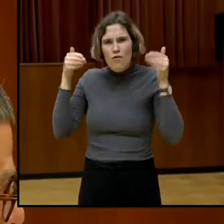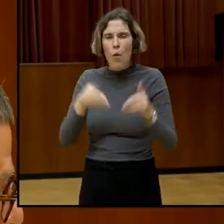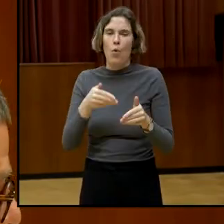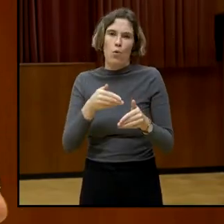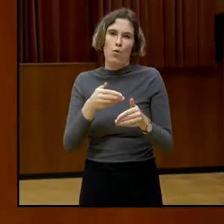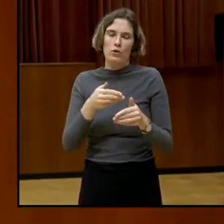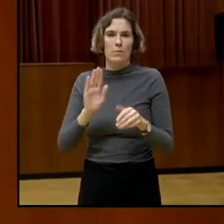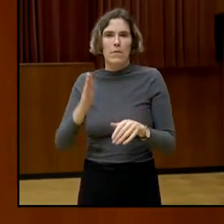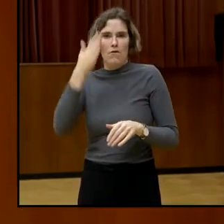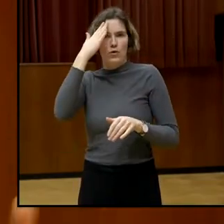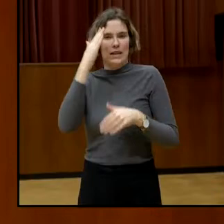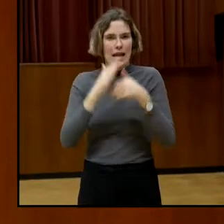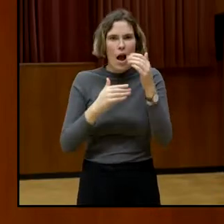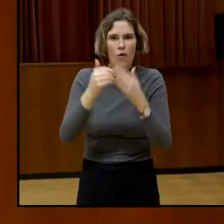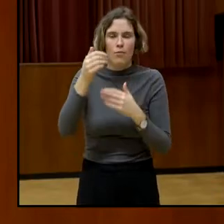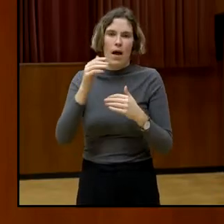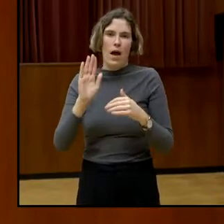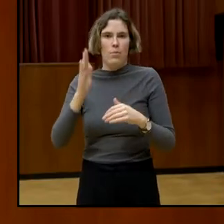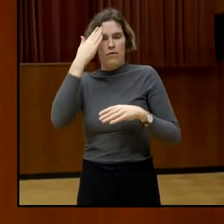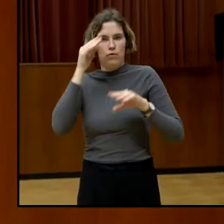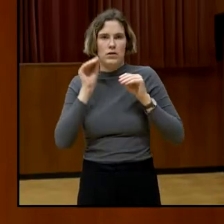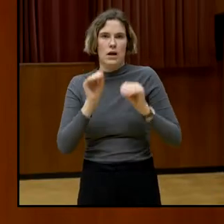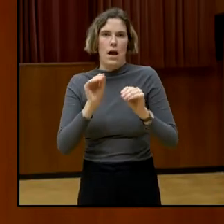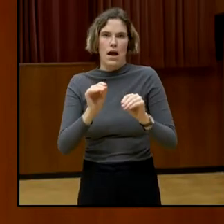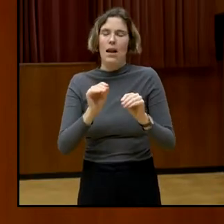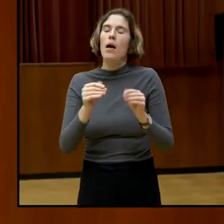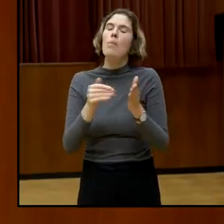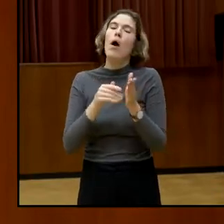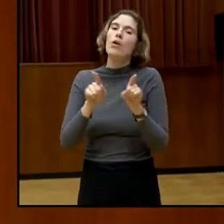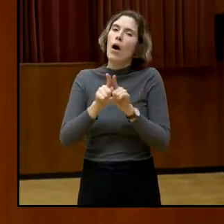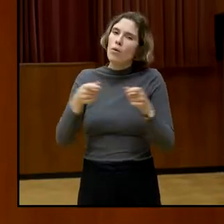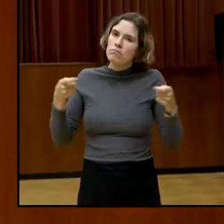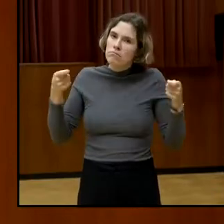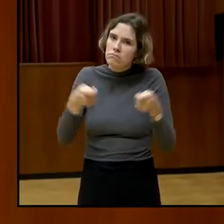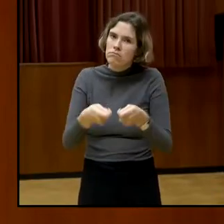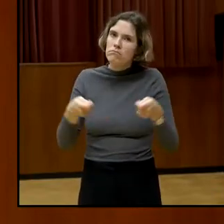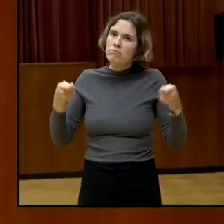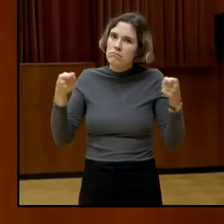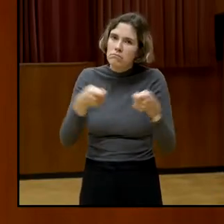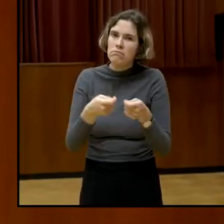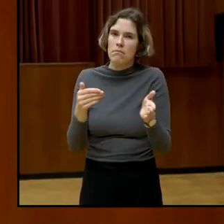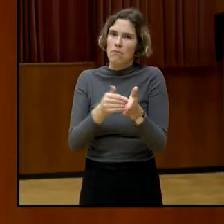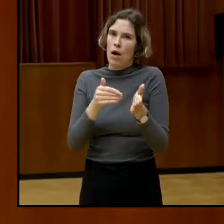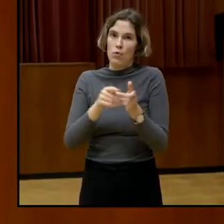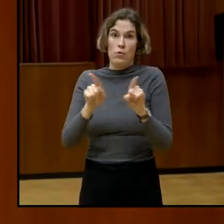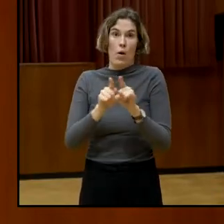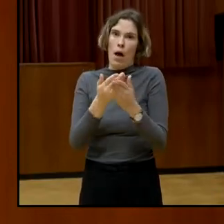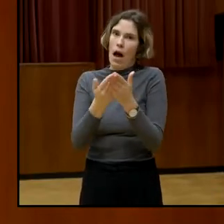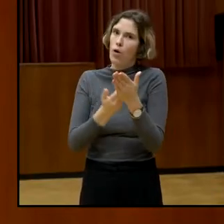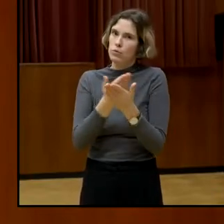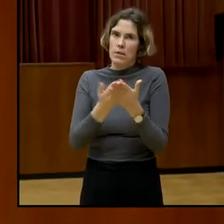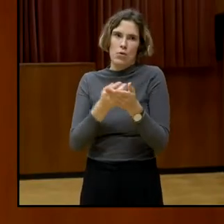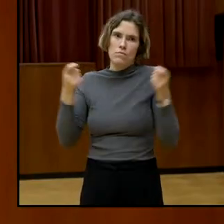Parlaments zum Beispiel. Die müssen aber noch viel stärker mit Geldmitteln hinterlegt sein und viel stärker hinausgehen. Stimmt.